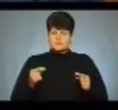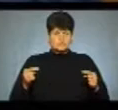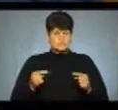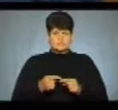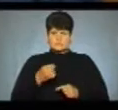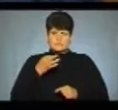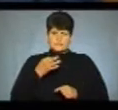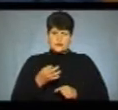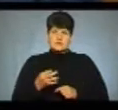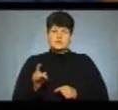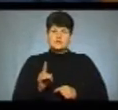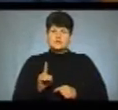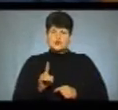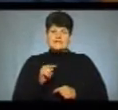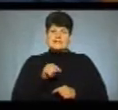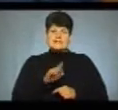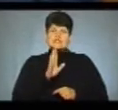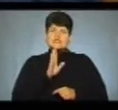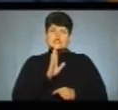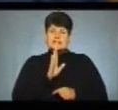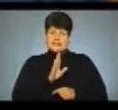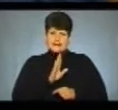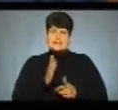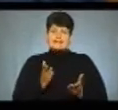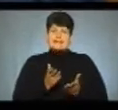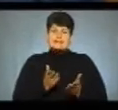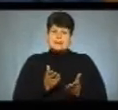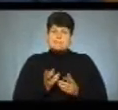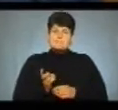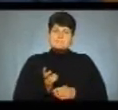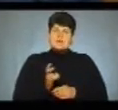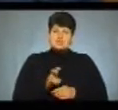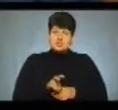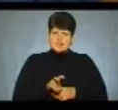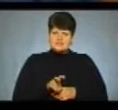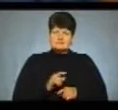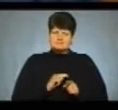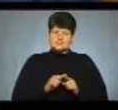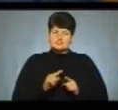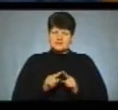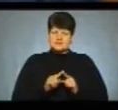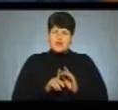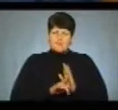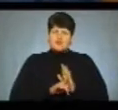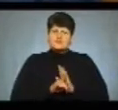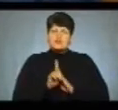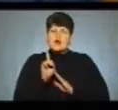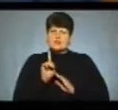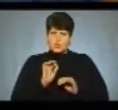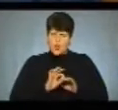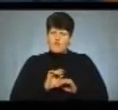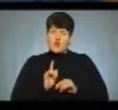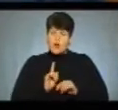сказати, що ті жінки, які прийшли в ранніх стадіях, на початках хвороби,